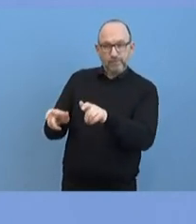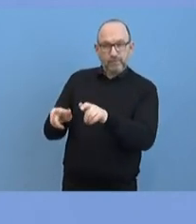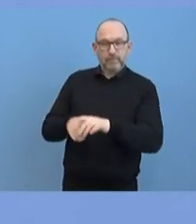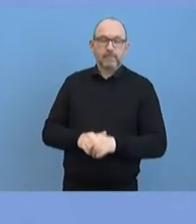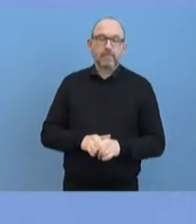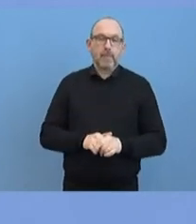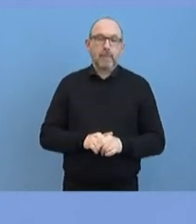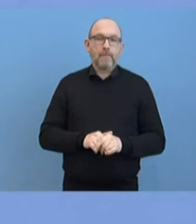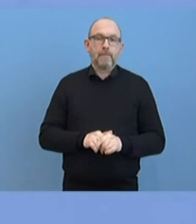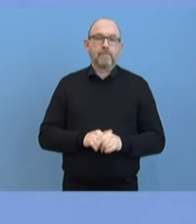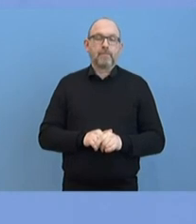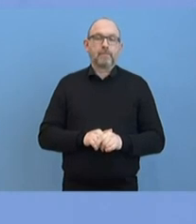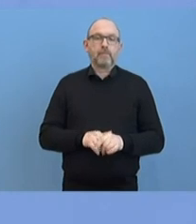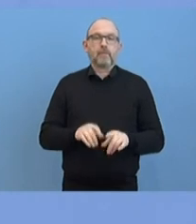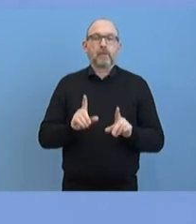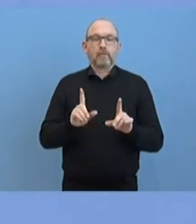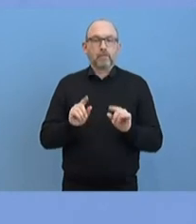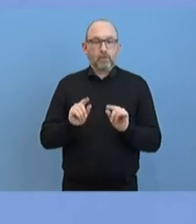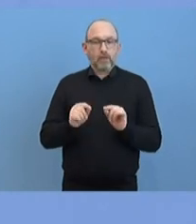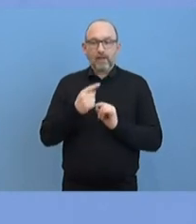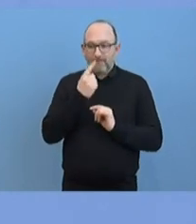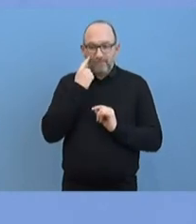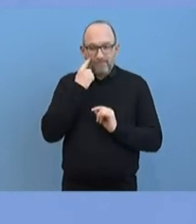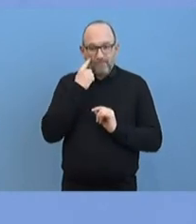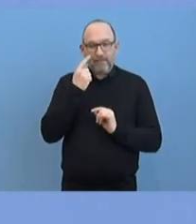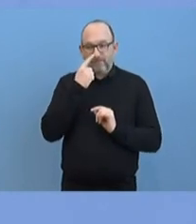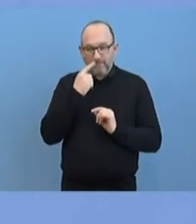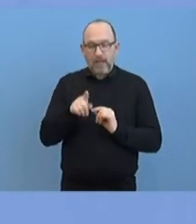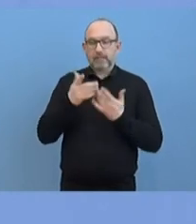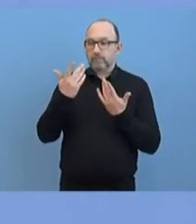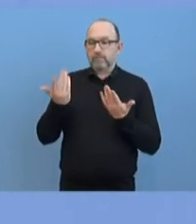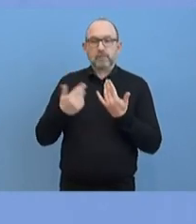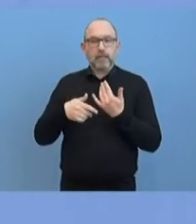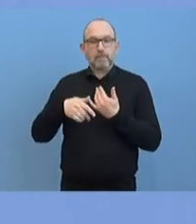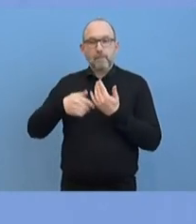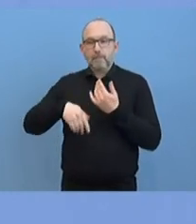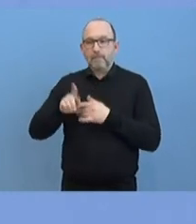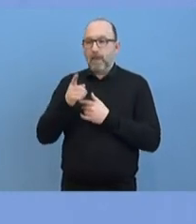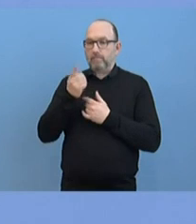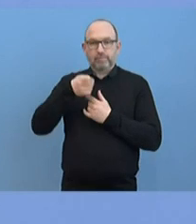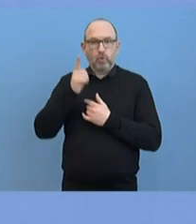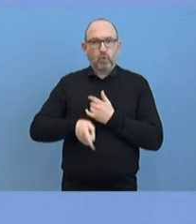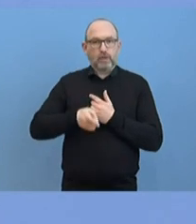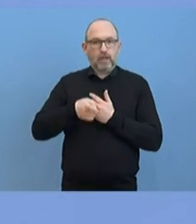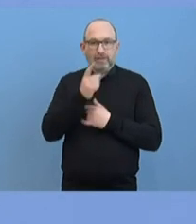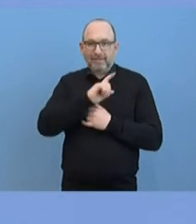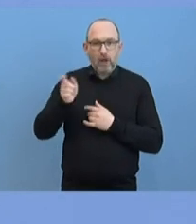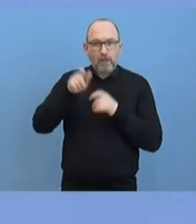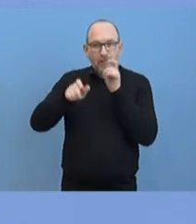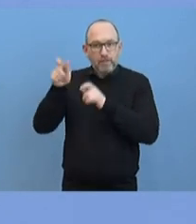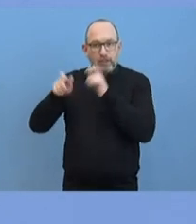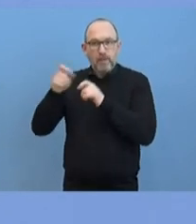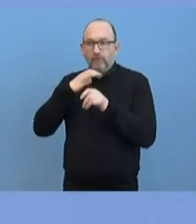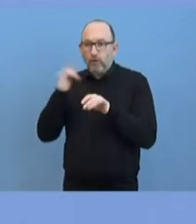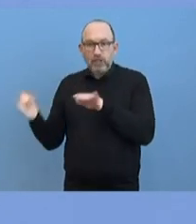Und wenn wir Kenntnis haben von der bevorstehenden Einreise mehrerer hunderttausend Menschen, dann ist das selbstverständlich ein Aspekt,